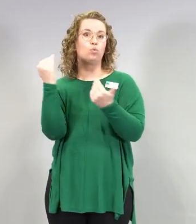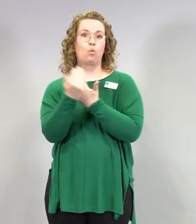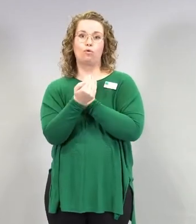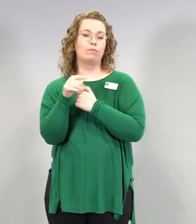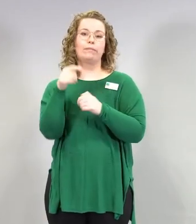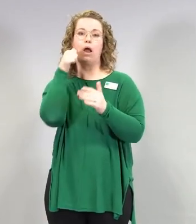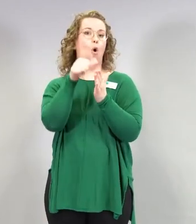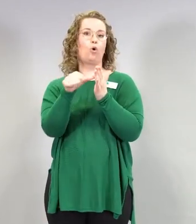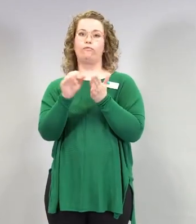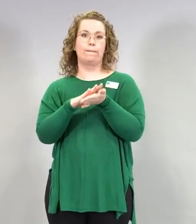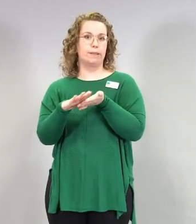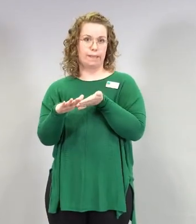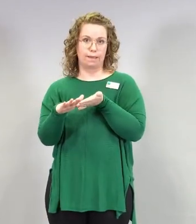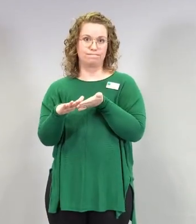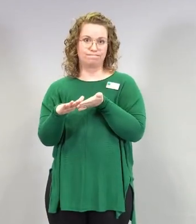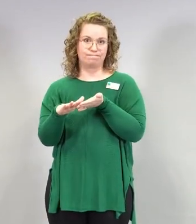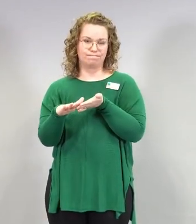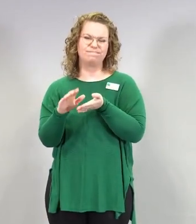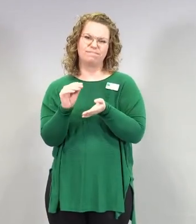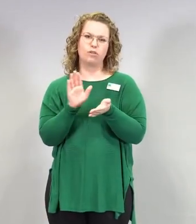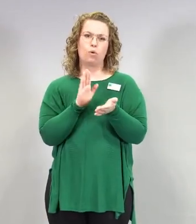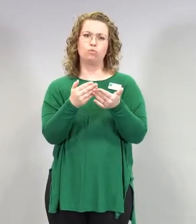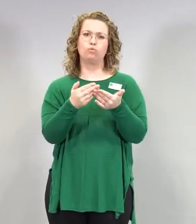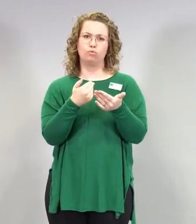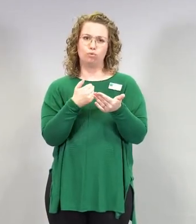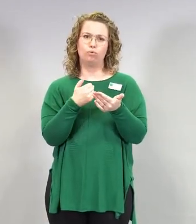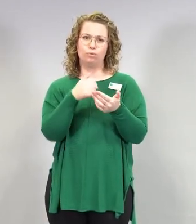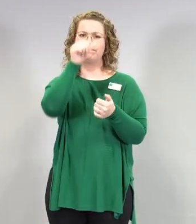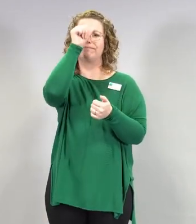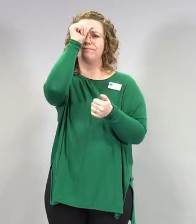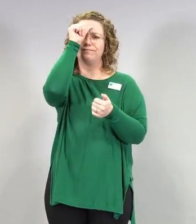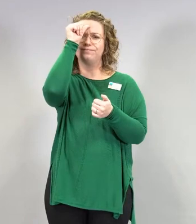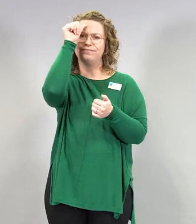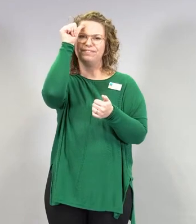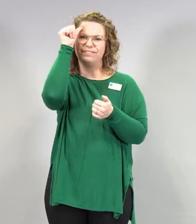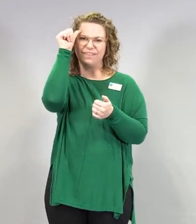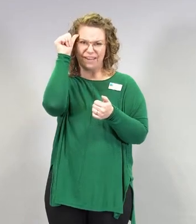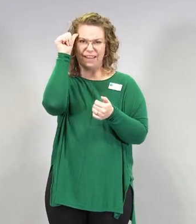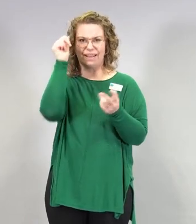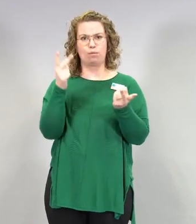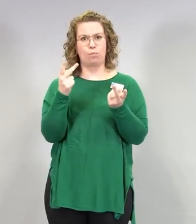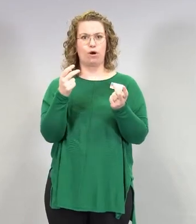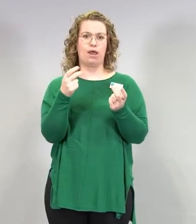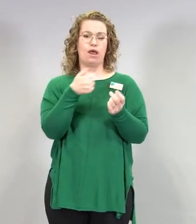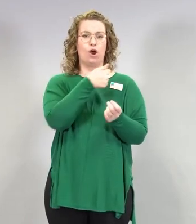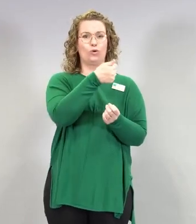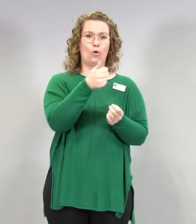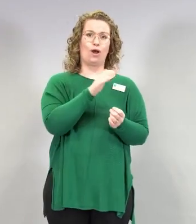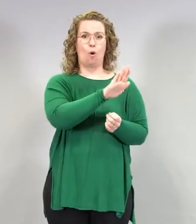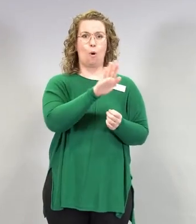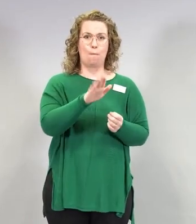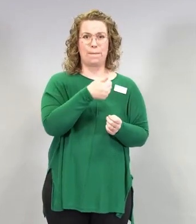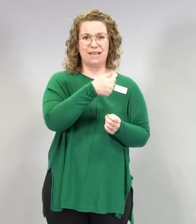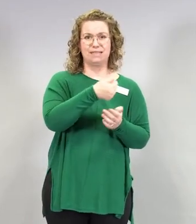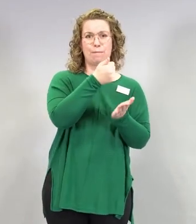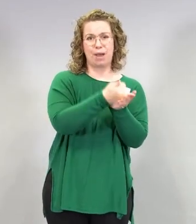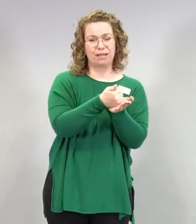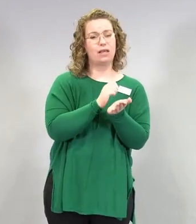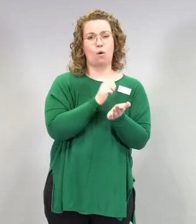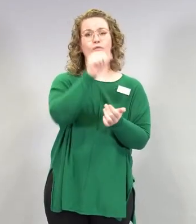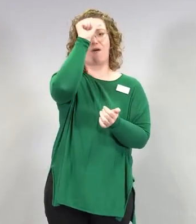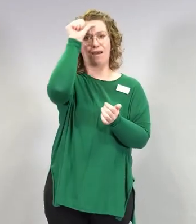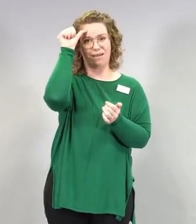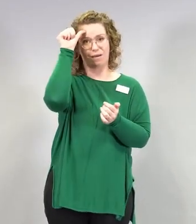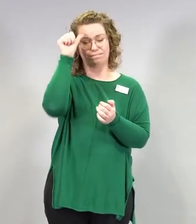Tämä tekee tämän niin hankalaksi, tämän tämmöisen yksilöllisen päätöksenteon. Tämä on tämänhetkinen